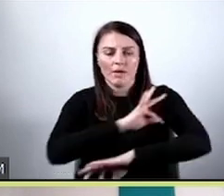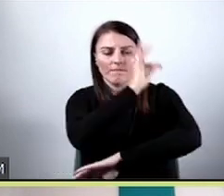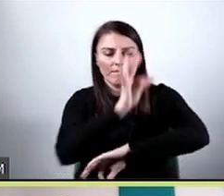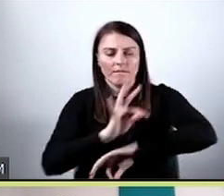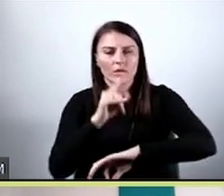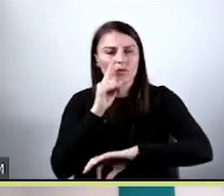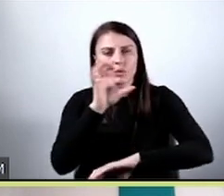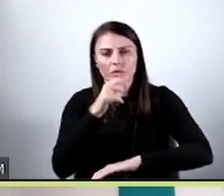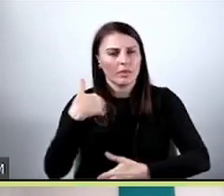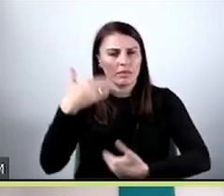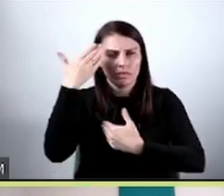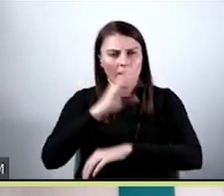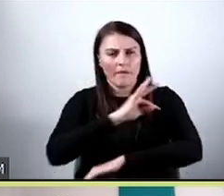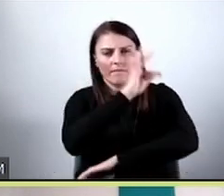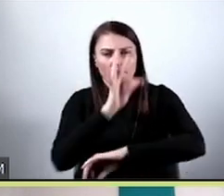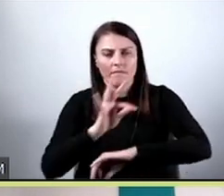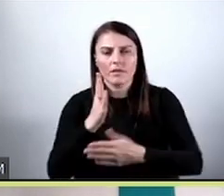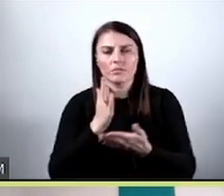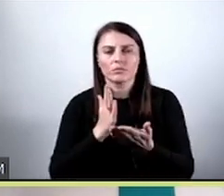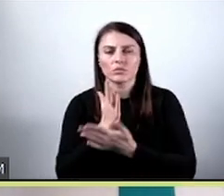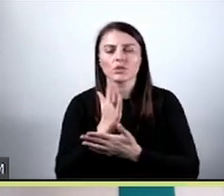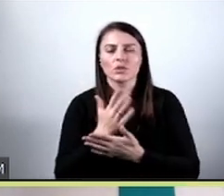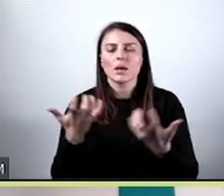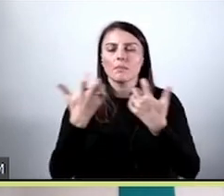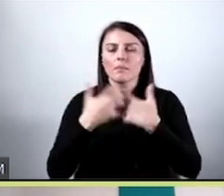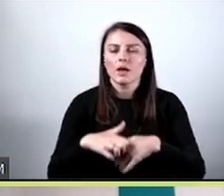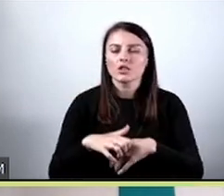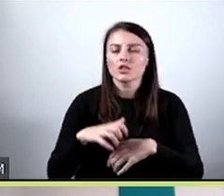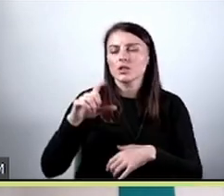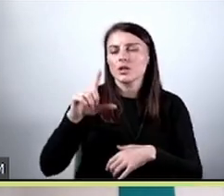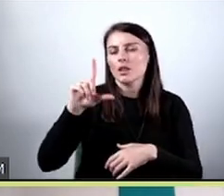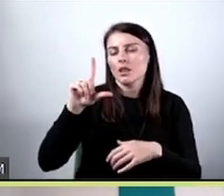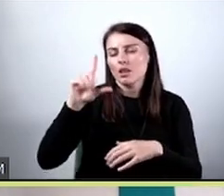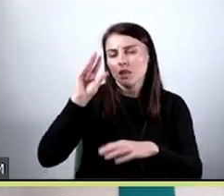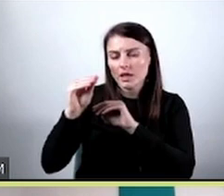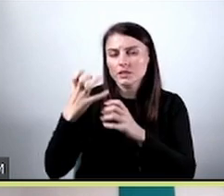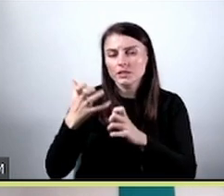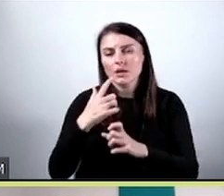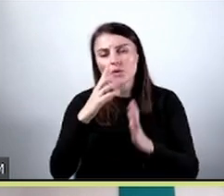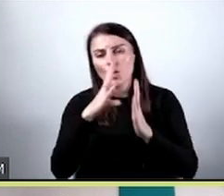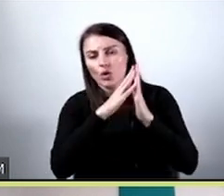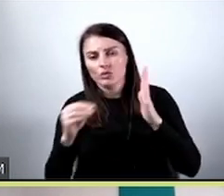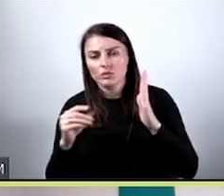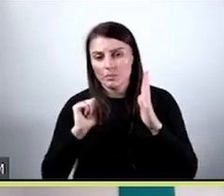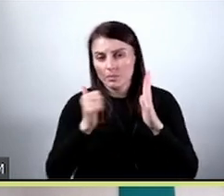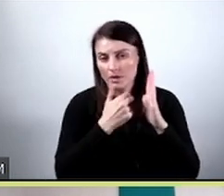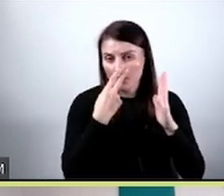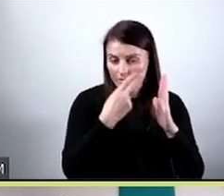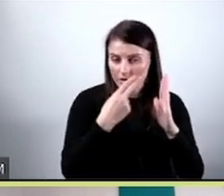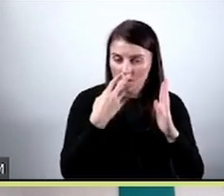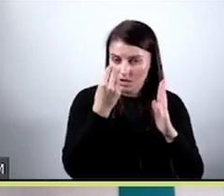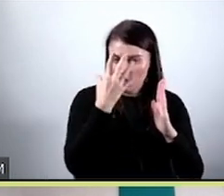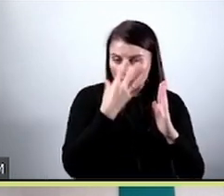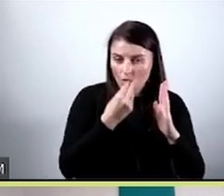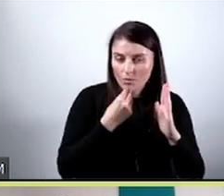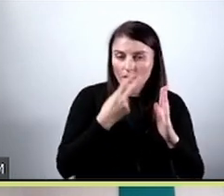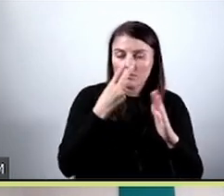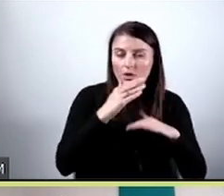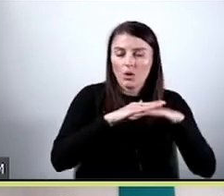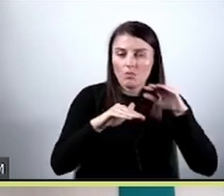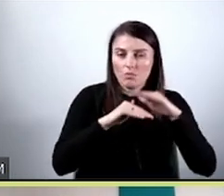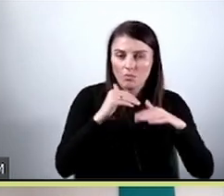Ona jest dla nas nieznana, natomiast poprzez model machine learning chcemy ją odzwierciedlić. I teraz na pierwszym rysunku widzimy model,